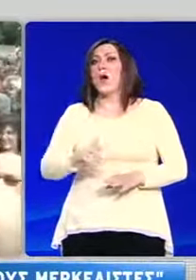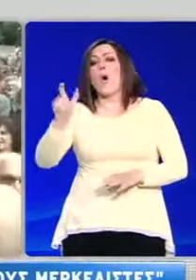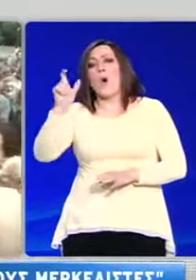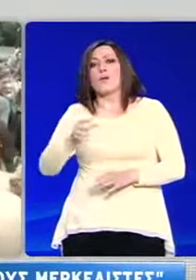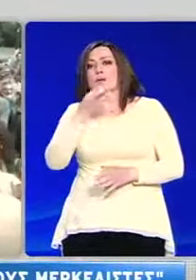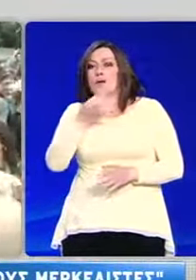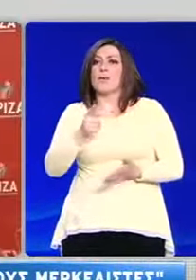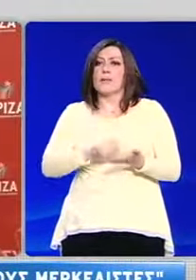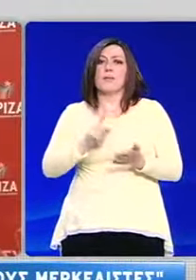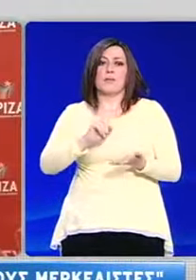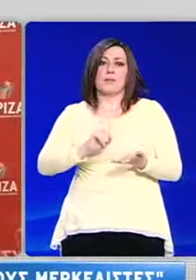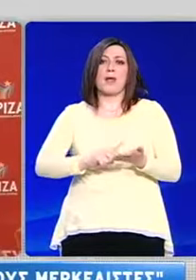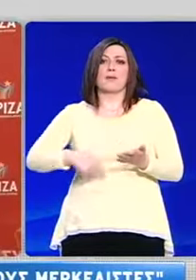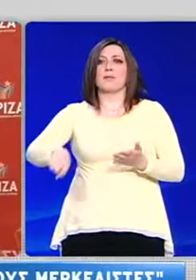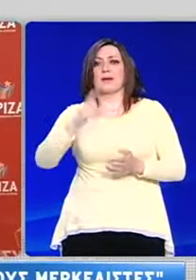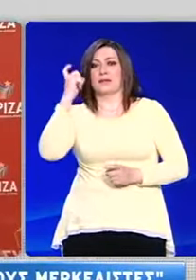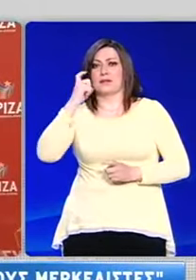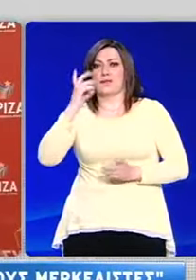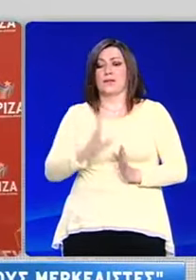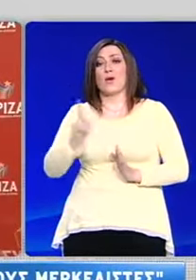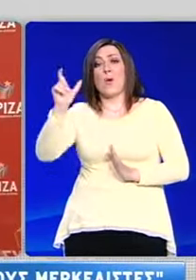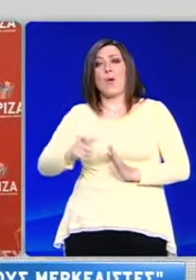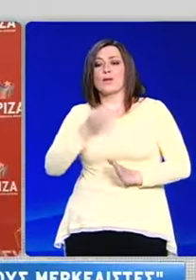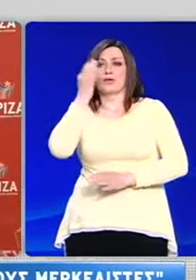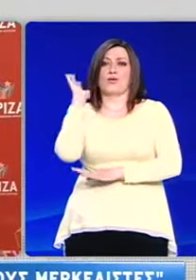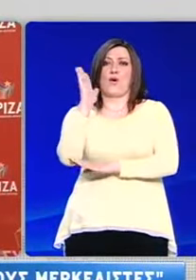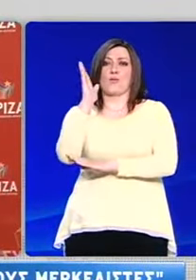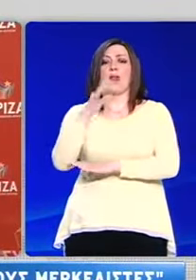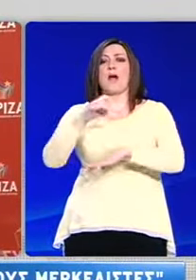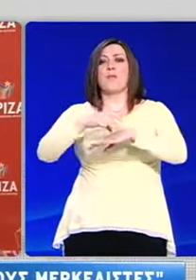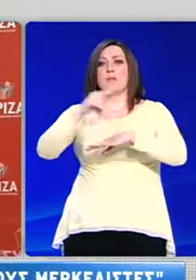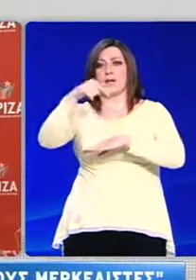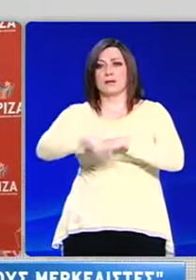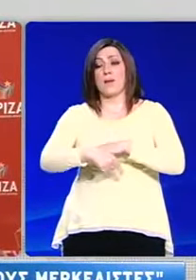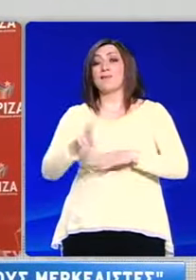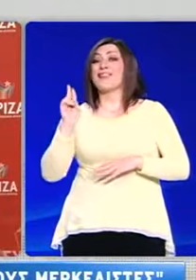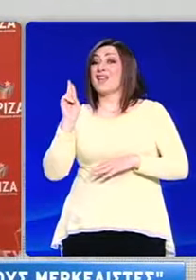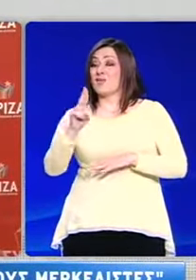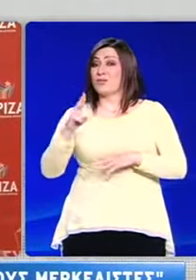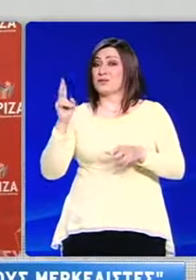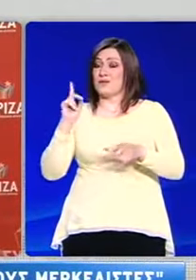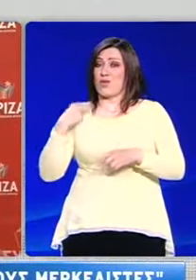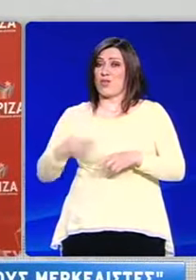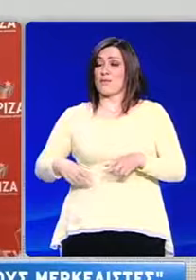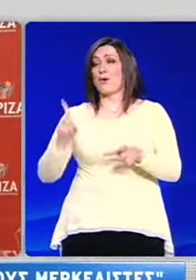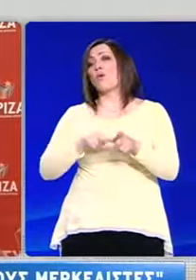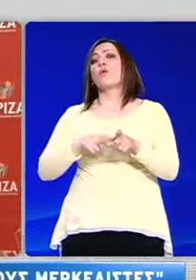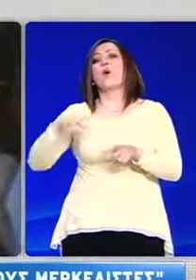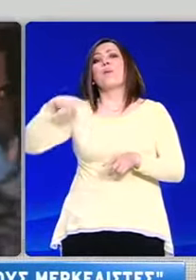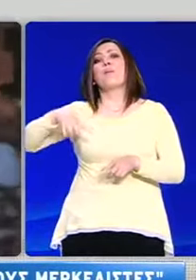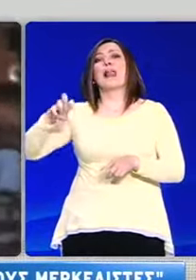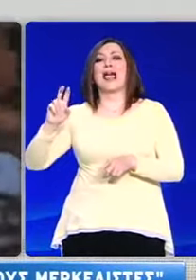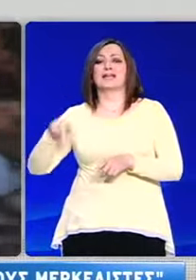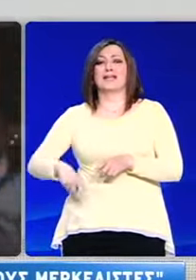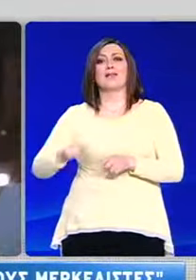δίλημα στους εκλογείς. Ο πρόεδρος του ΣΥΡΙΖΑ μιλά απόψε στην Πάτρα. Πάντως, ο υποψήφιος δήμαρχος του Κουμνιστικού Κόμματος Ελλάδος Κώστας Πελετίδης,